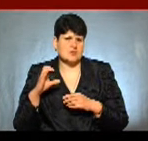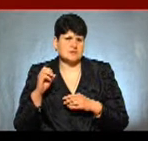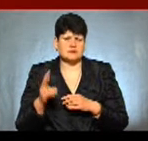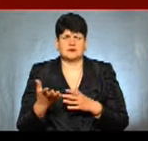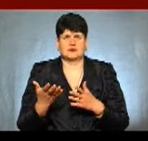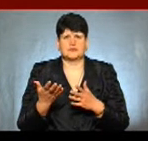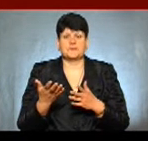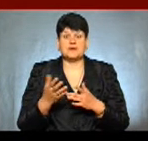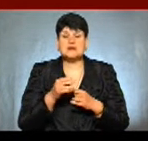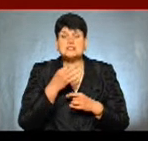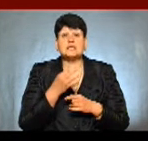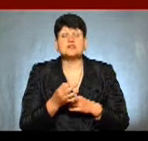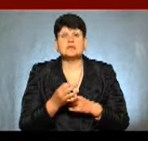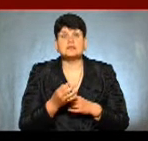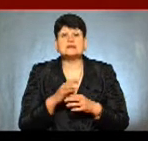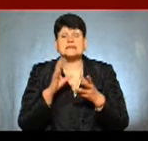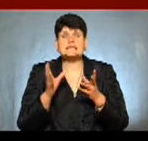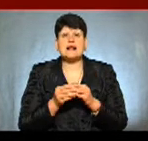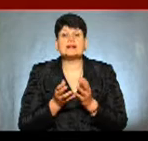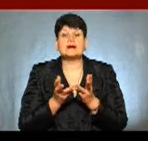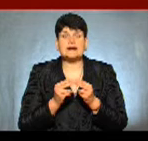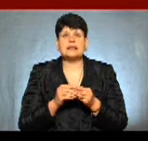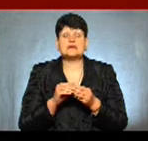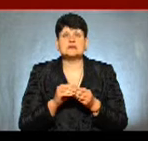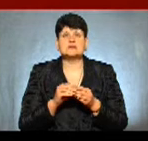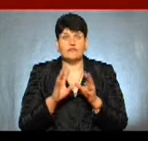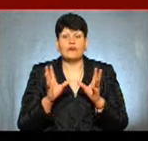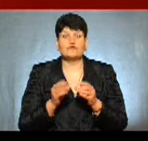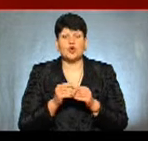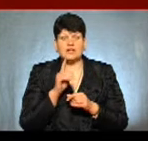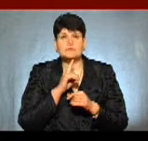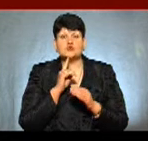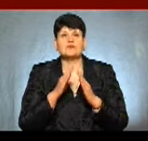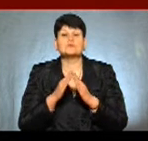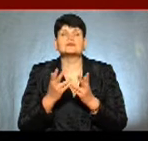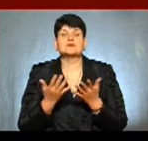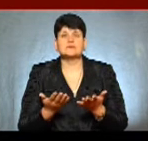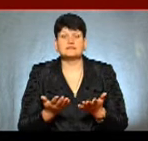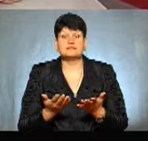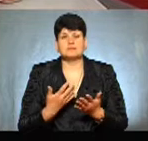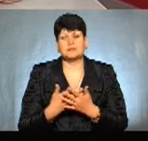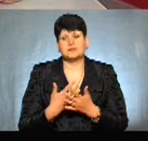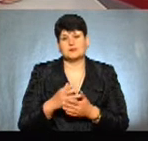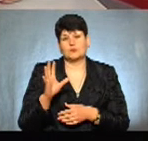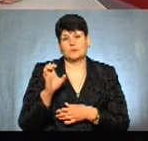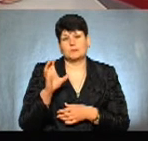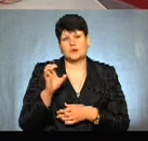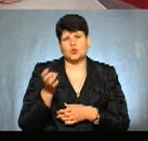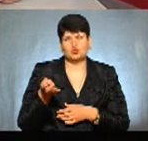Тобто, скажіть, будь ласка, яка загальна кількість загалом в Тернополі таких тимчасових споруд? Ну, десь порядка 500 штук.